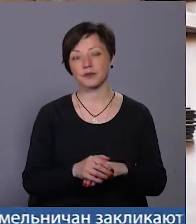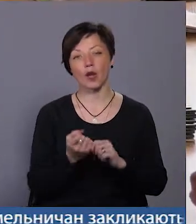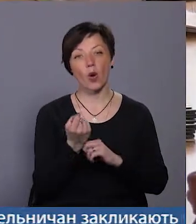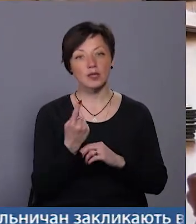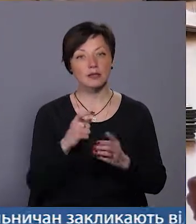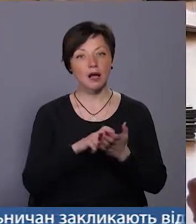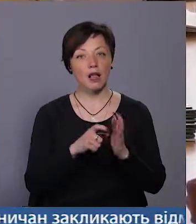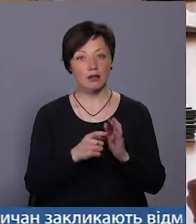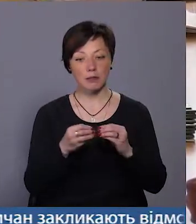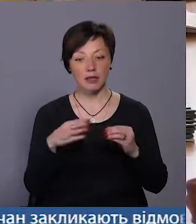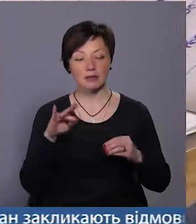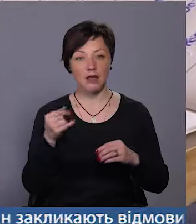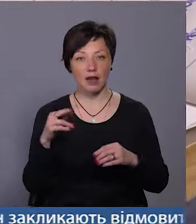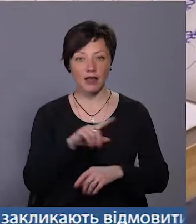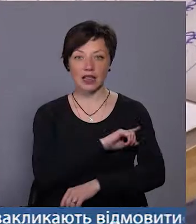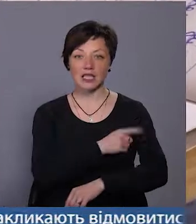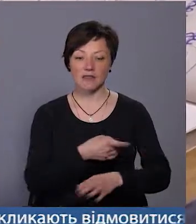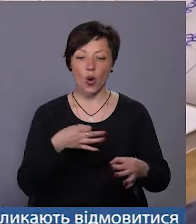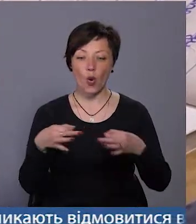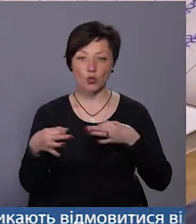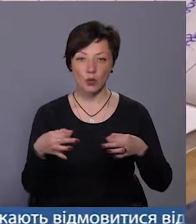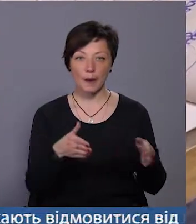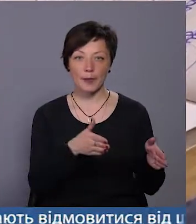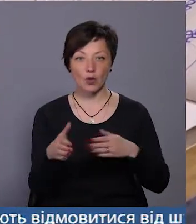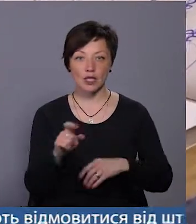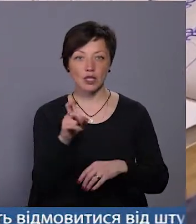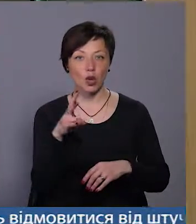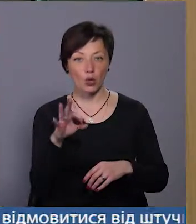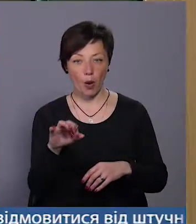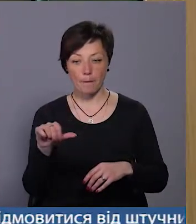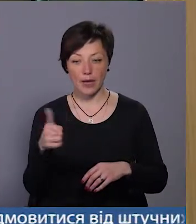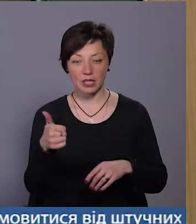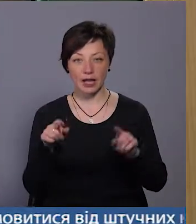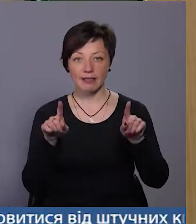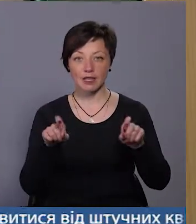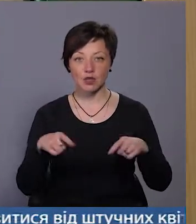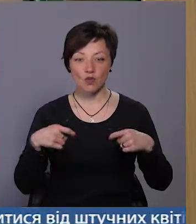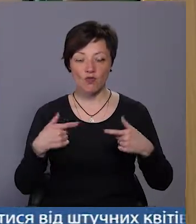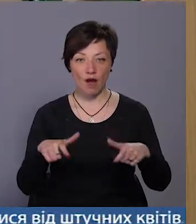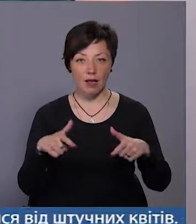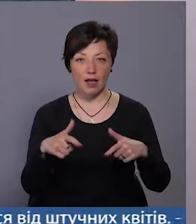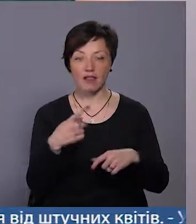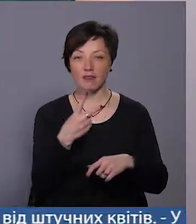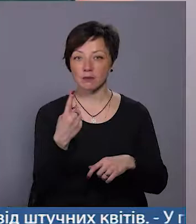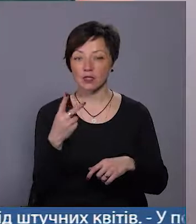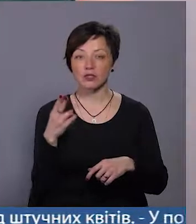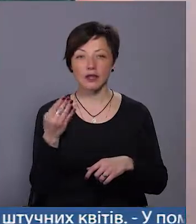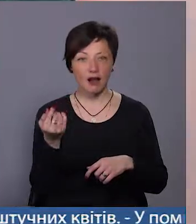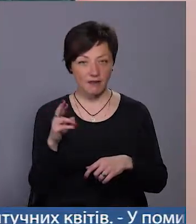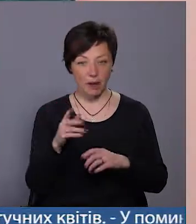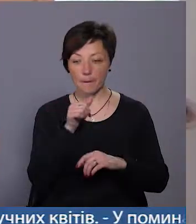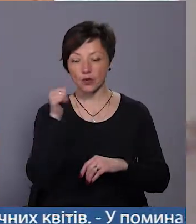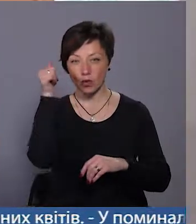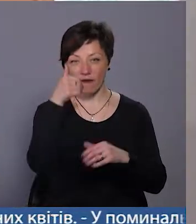травня продовжать інтенсивні консультації та підготовку до ЗНО. Перше тестування відбудеться 21 травня. Торік випускні у